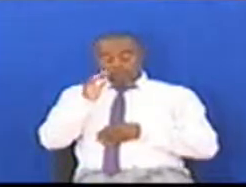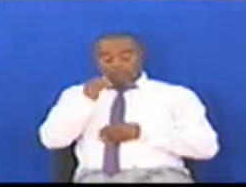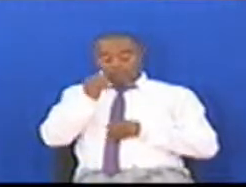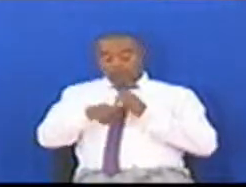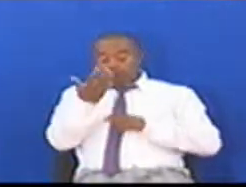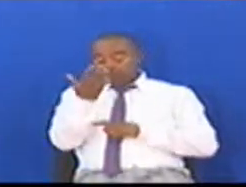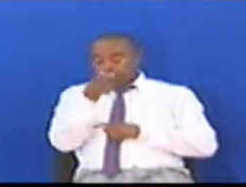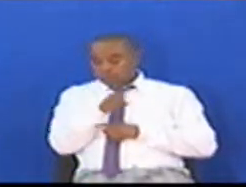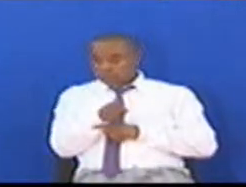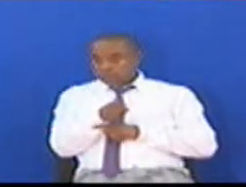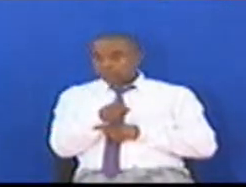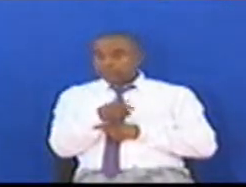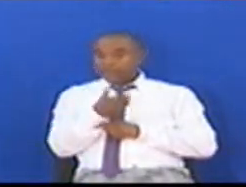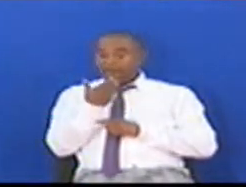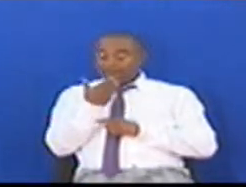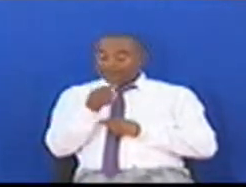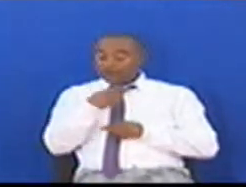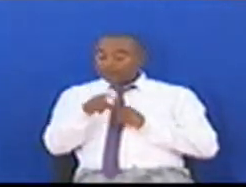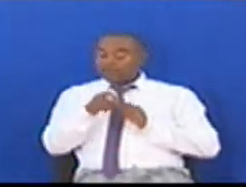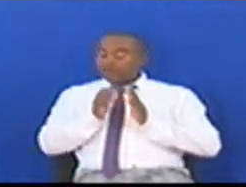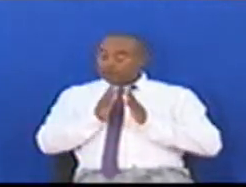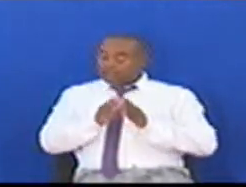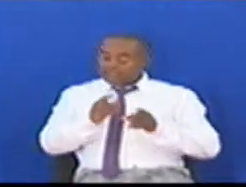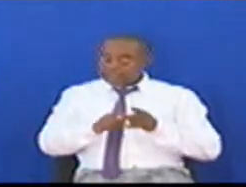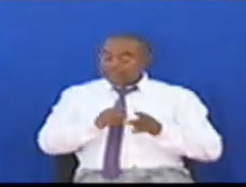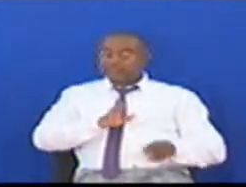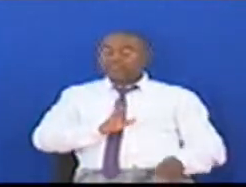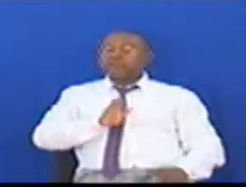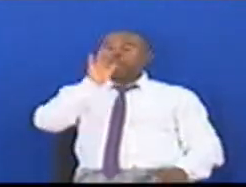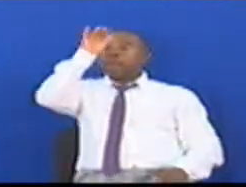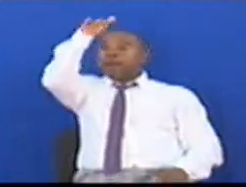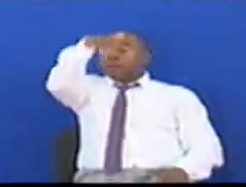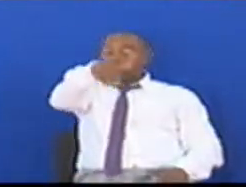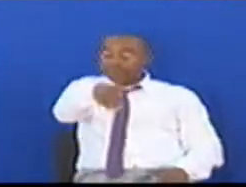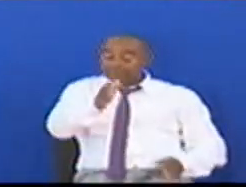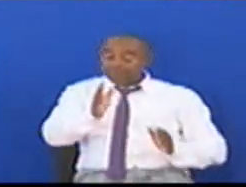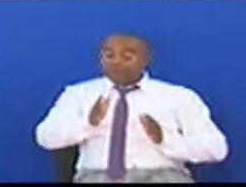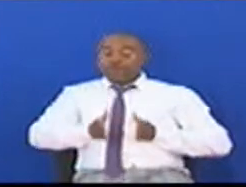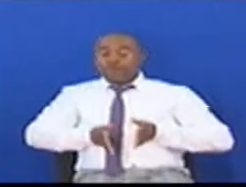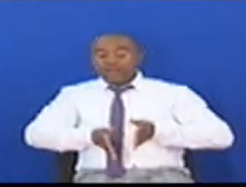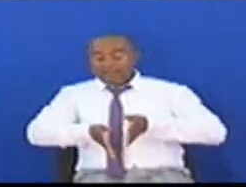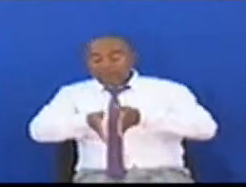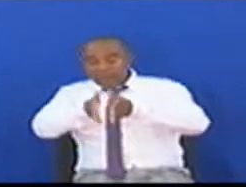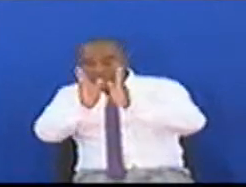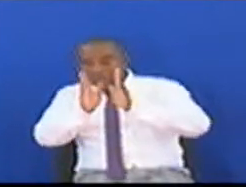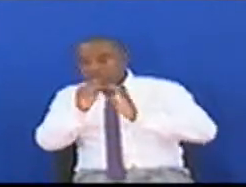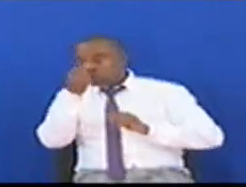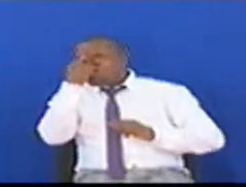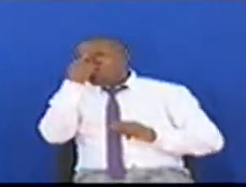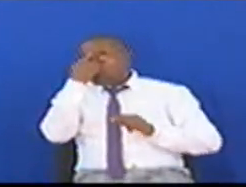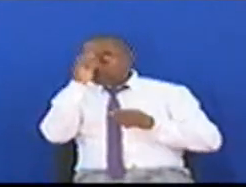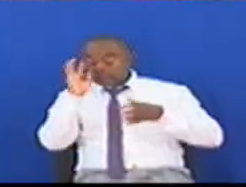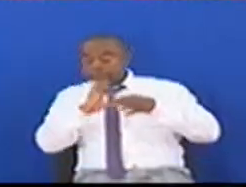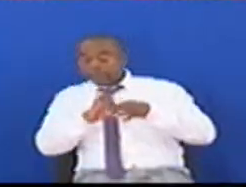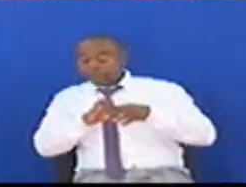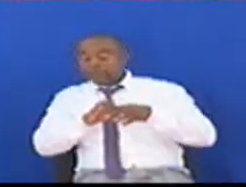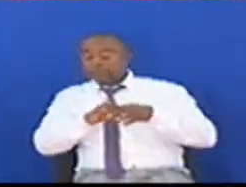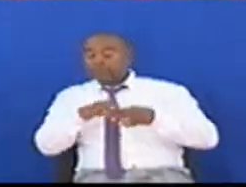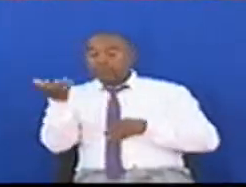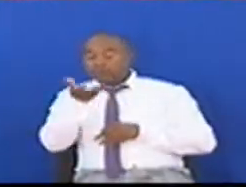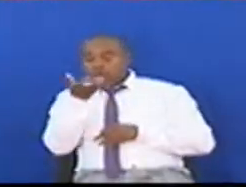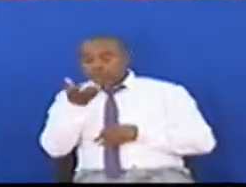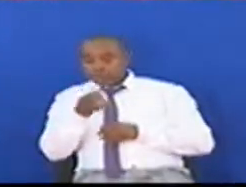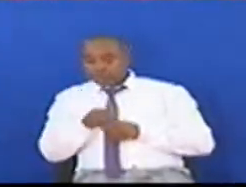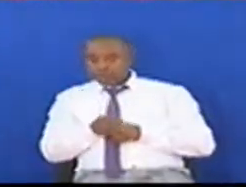Kama miradi ya muendokasi Flyovers Barabara katha Kama hii adodoma kwa na mpaka moshi Mradu wa